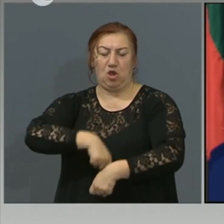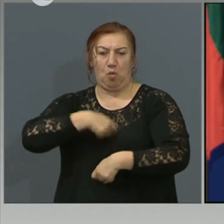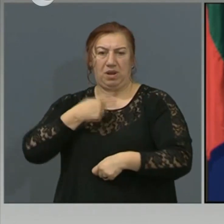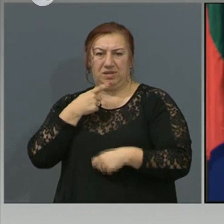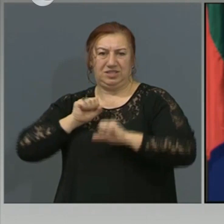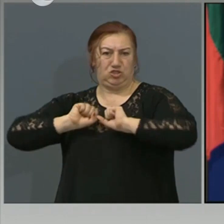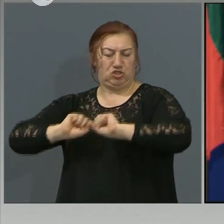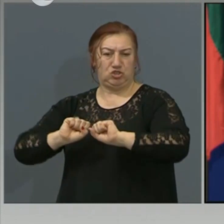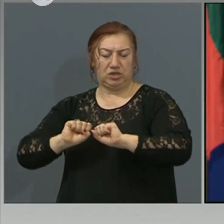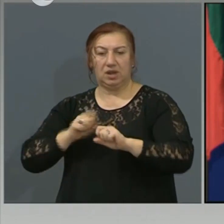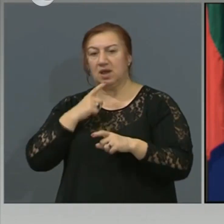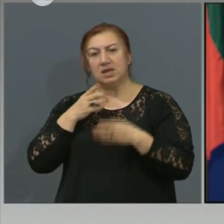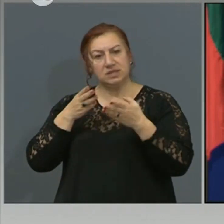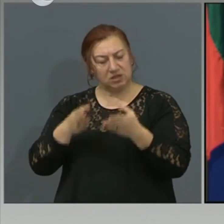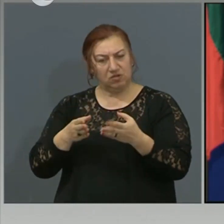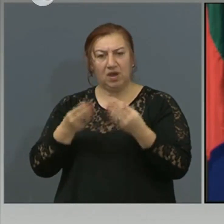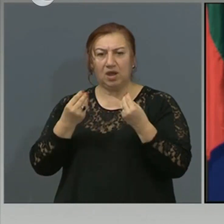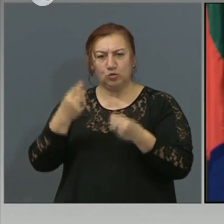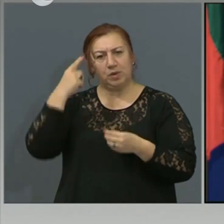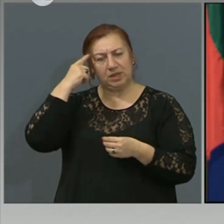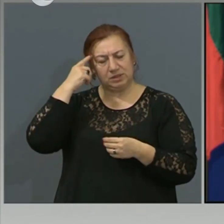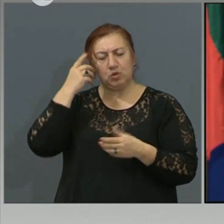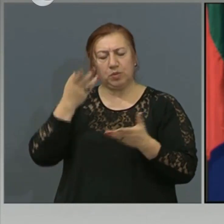Затова добре си спомням детайла.